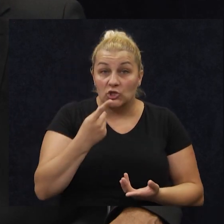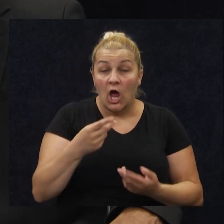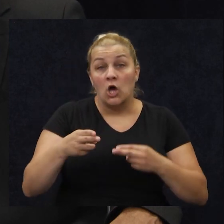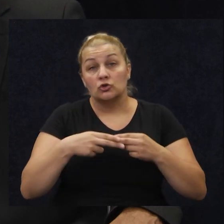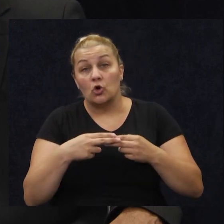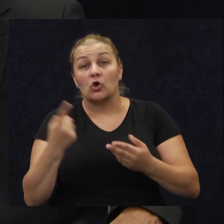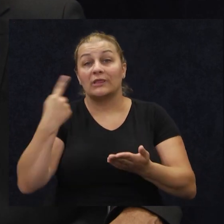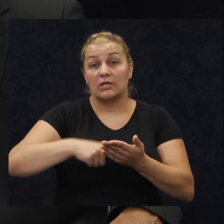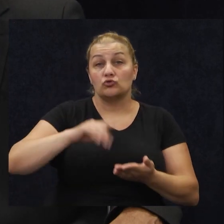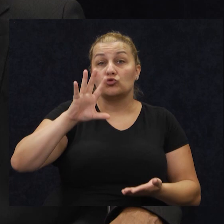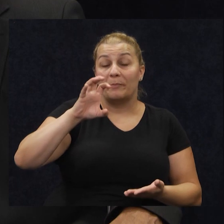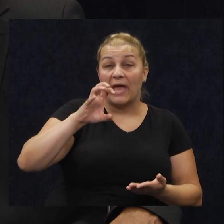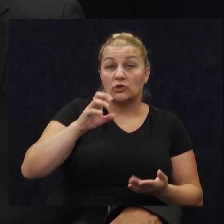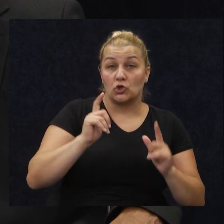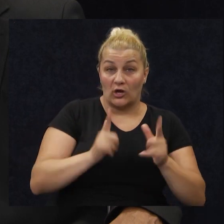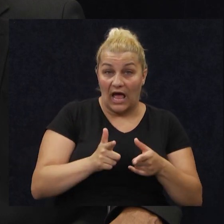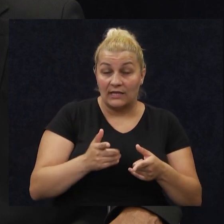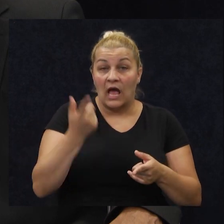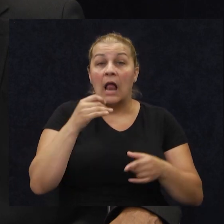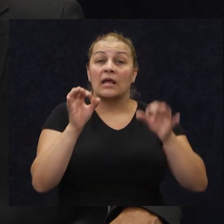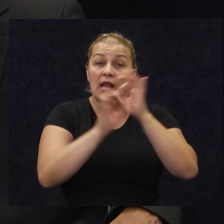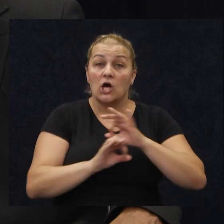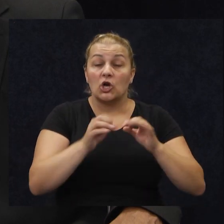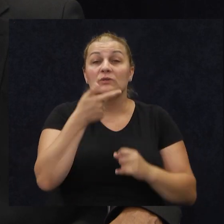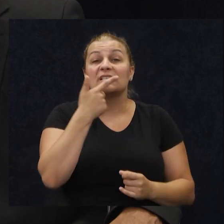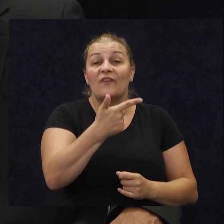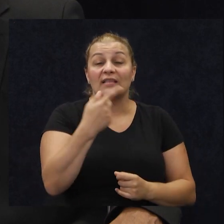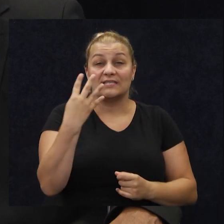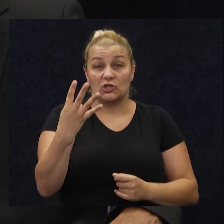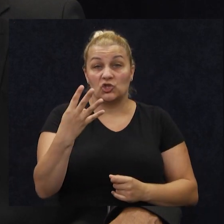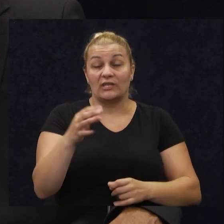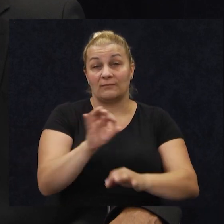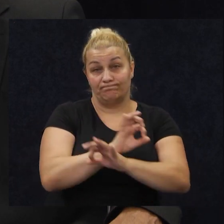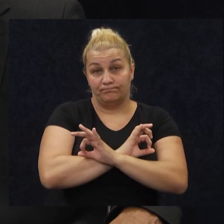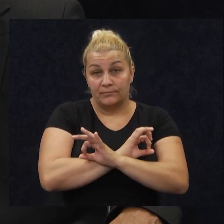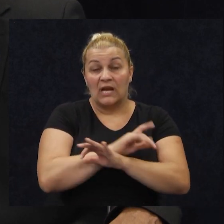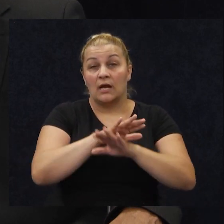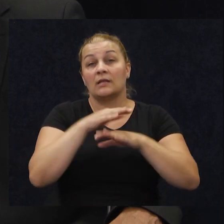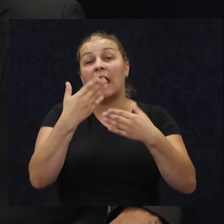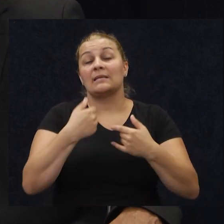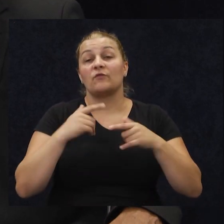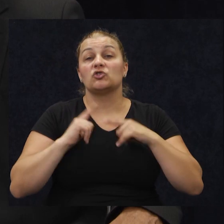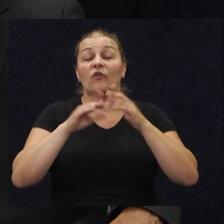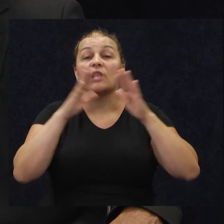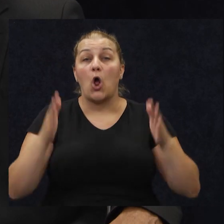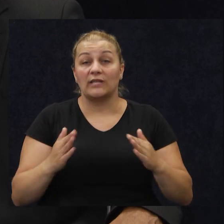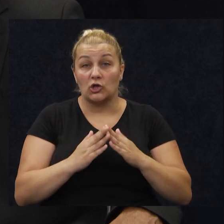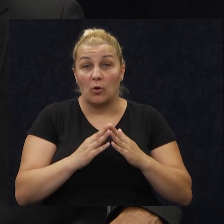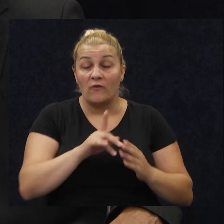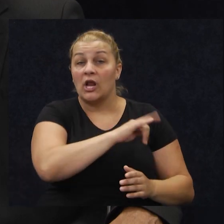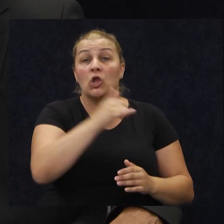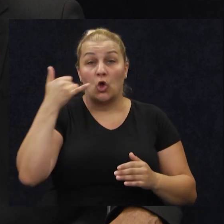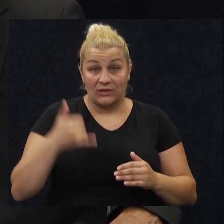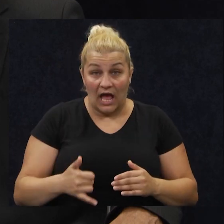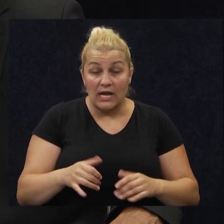tisuću i 500 ratnika, ali, nažalost, 24 su položala život na ota domovine. Do danas je